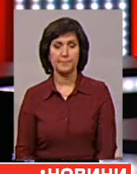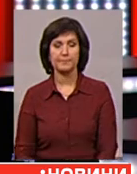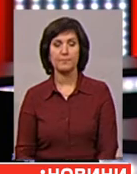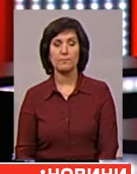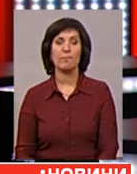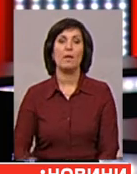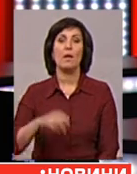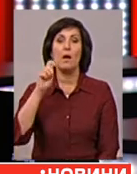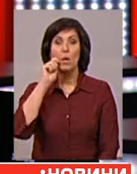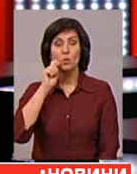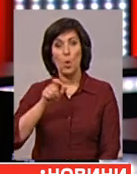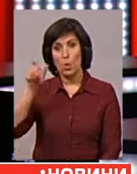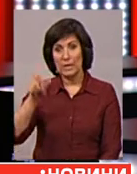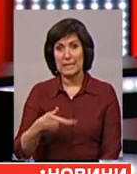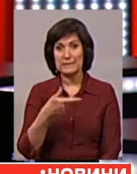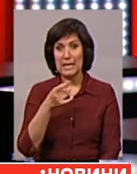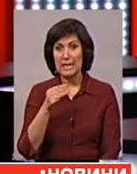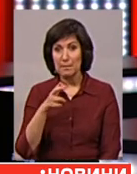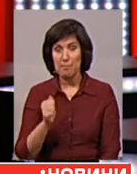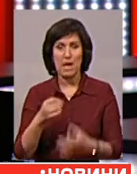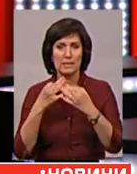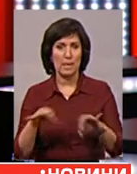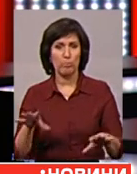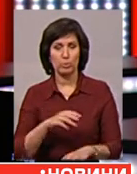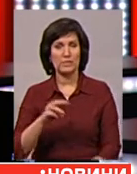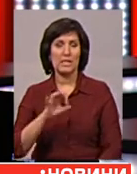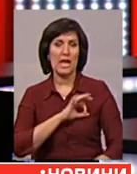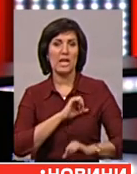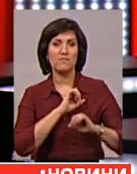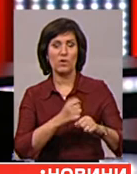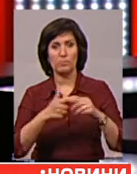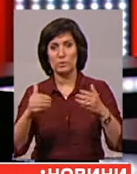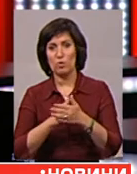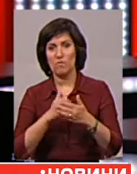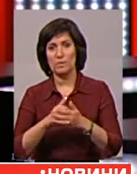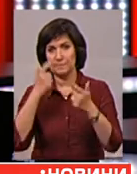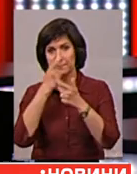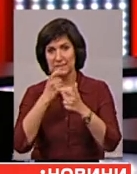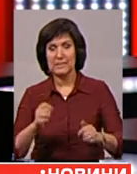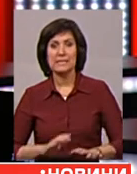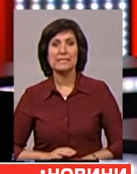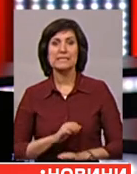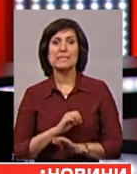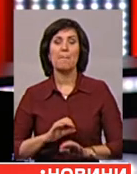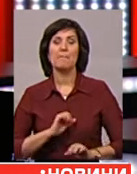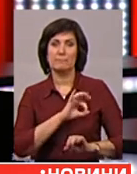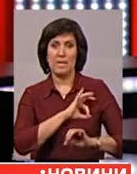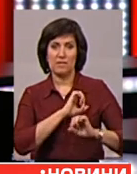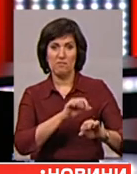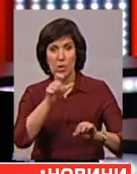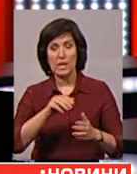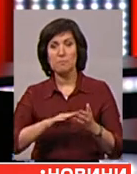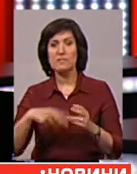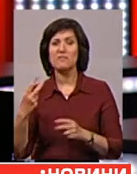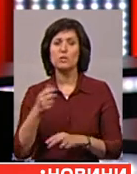До українця Павла Гриба не допустили адвоката Андрія Сабініна. Про це новинам на першому повідомив сам захисник. Напередодні після